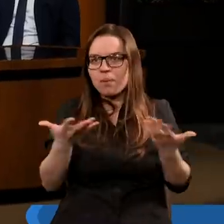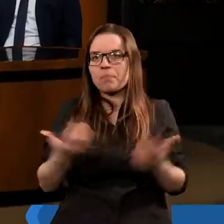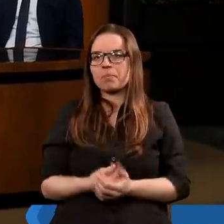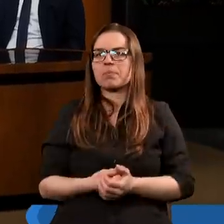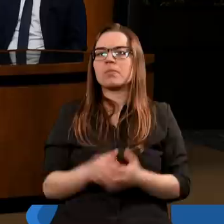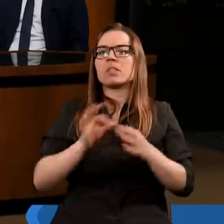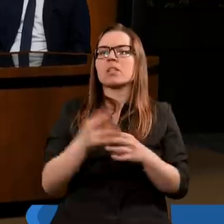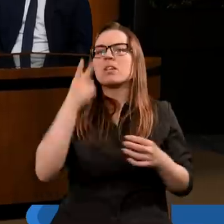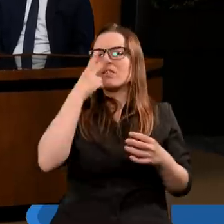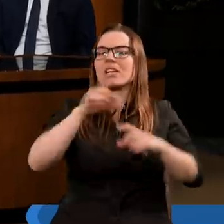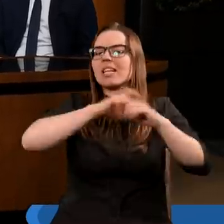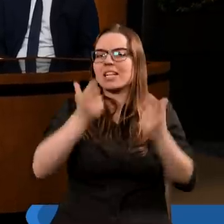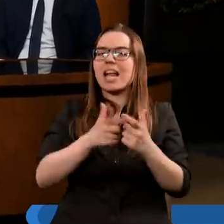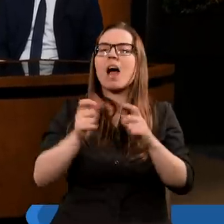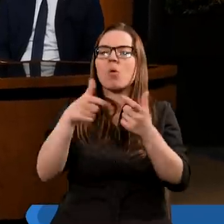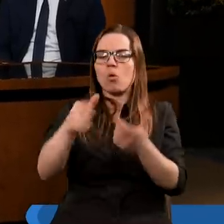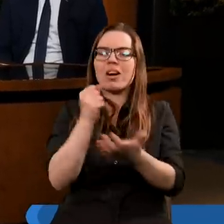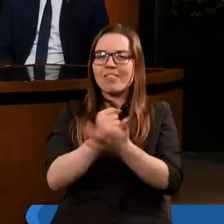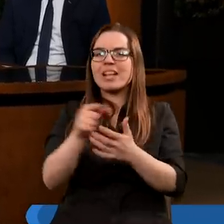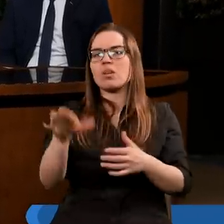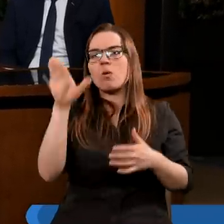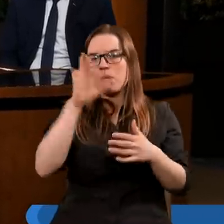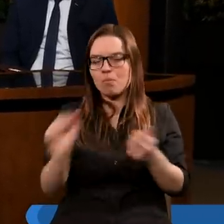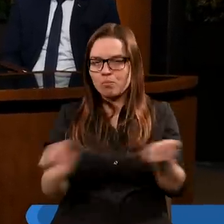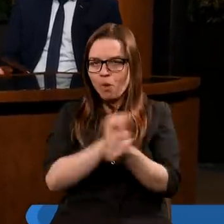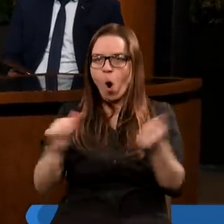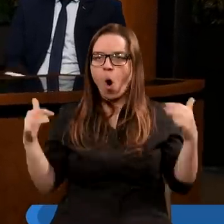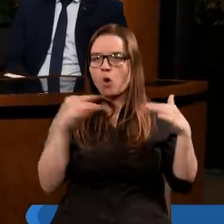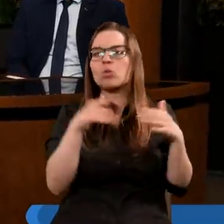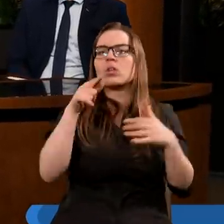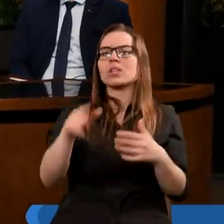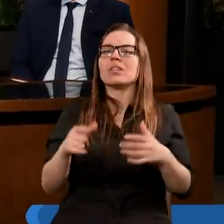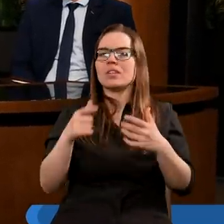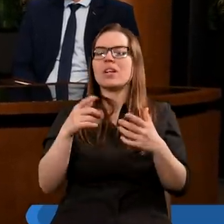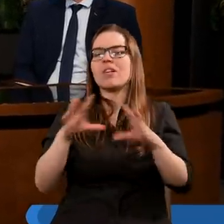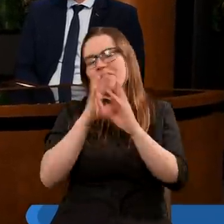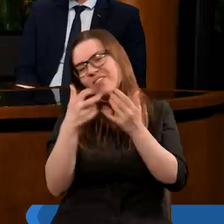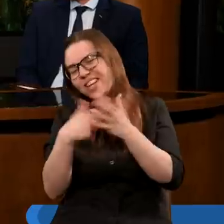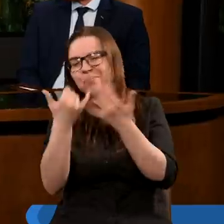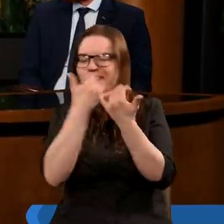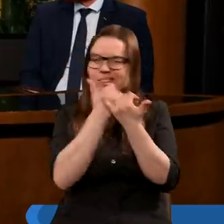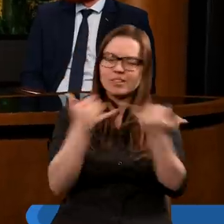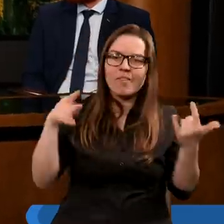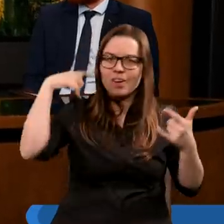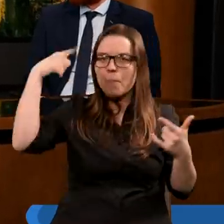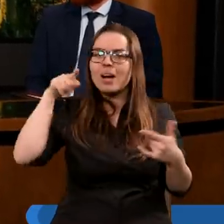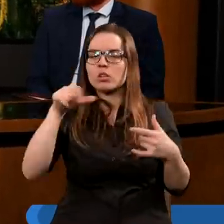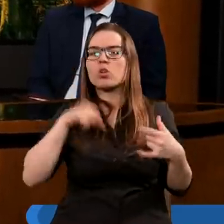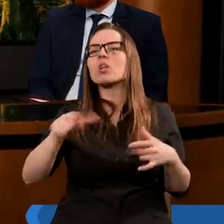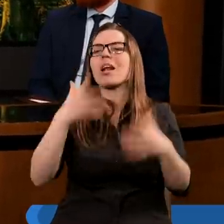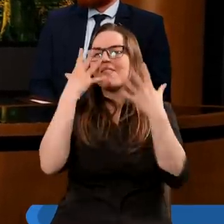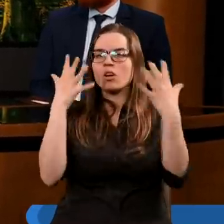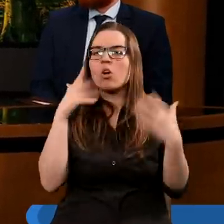Kiedy patrzymy w ogóle na całą kwestię tego boju, który się toczy, tak? To już wspomniałeś o tych różnego rodzaju filmach, wyobrażeniach tego, jak to będzie